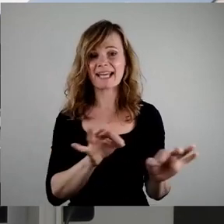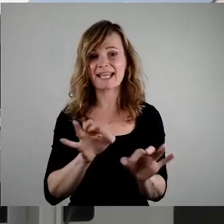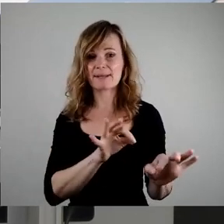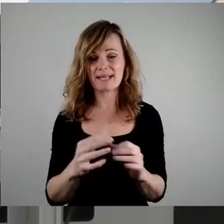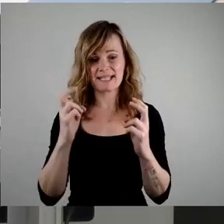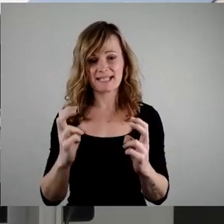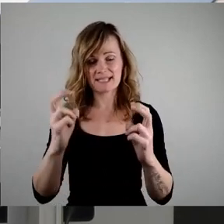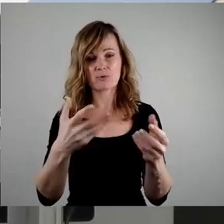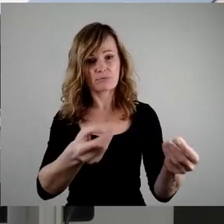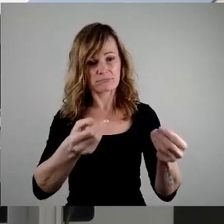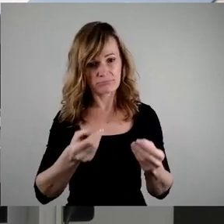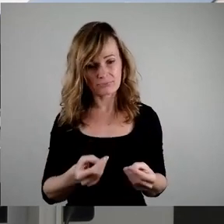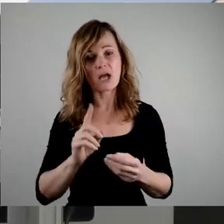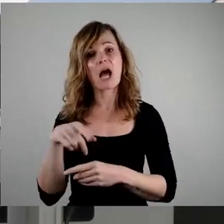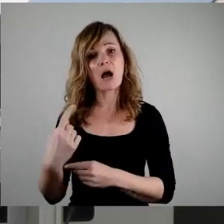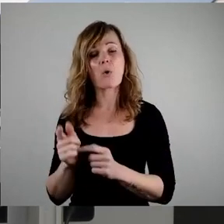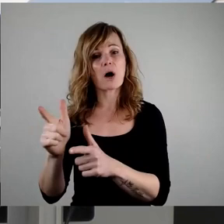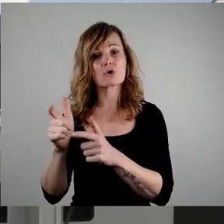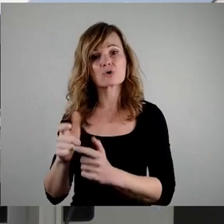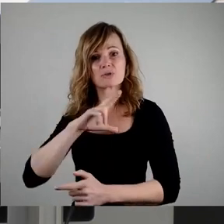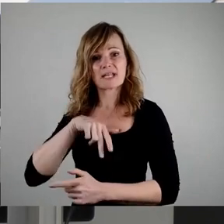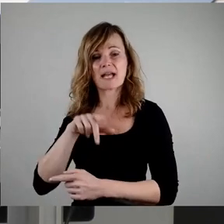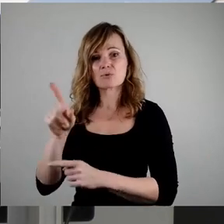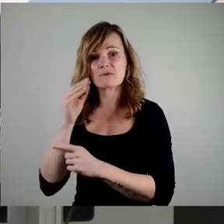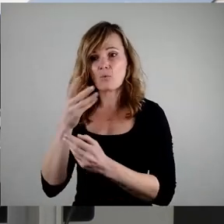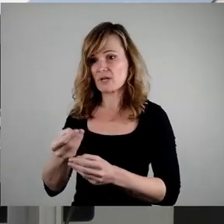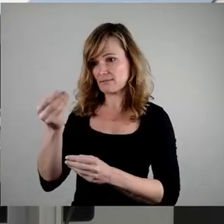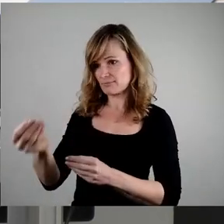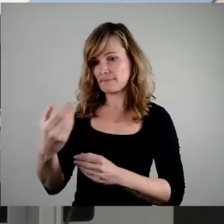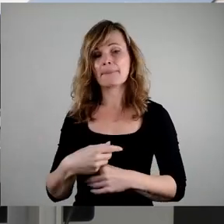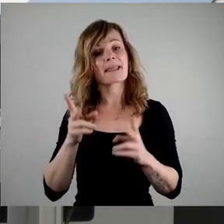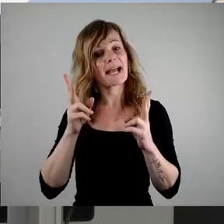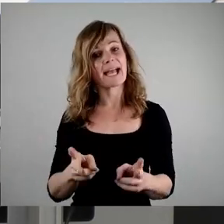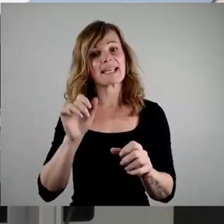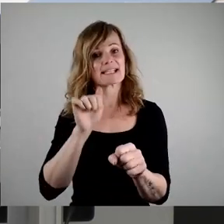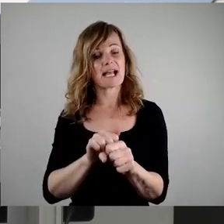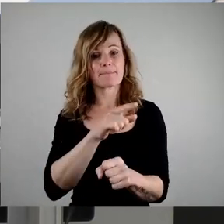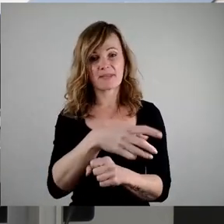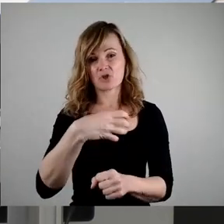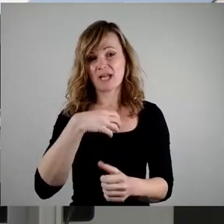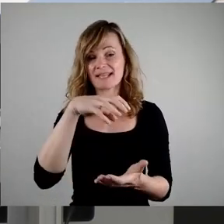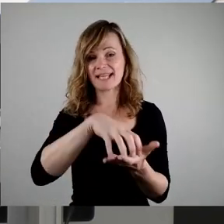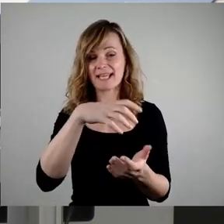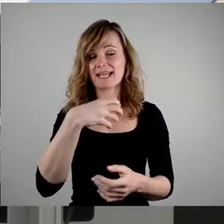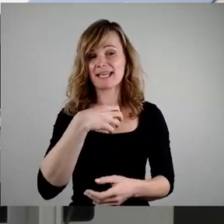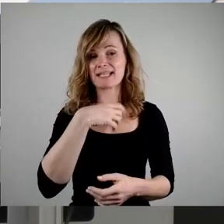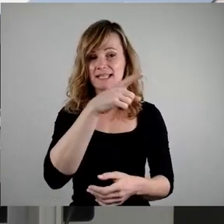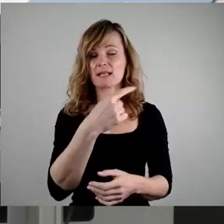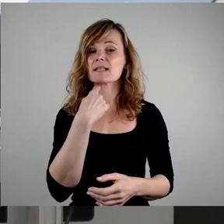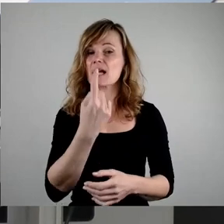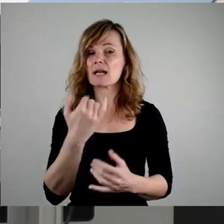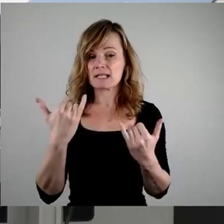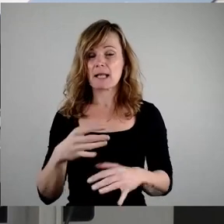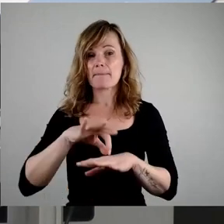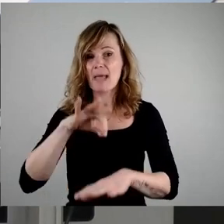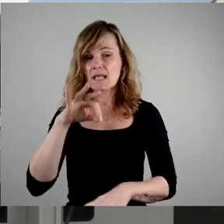Soziales und Wohnen zur Verfügung zu stellen. Das Rechtsamt der Stadt Dresden argumentierte dazu im März, diesen Punkt zu